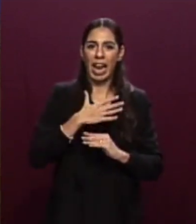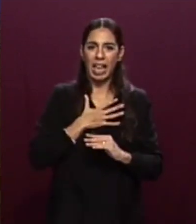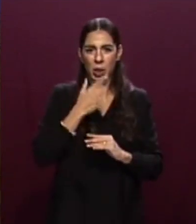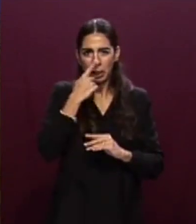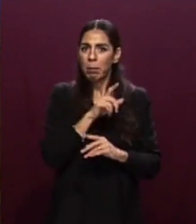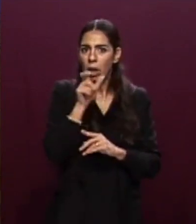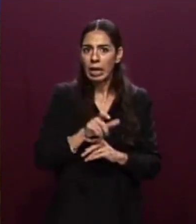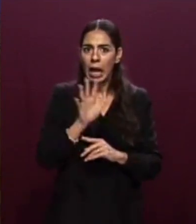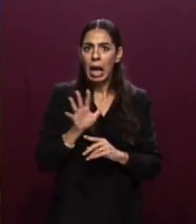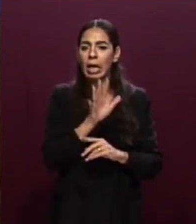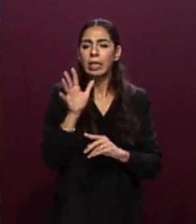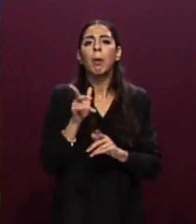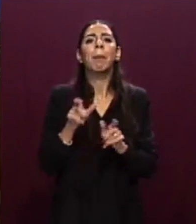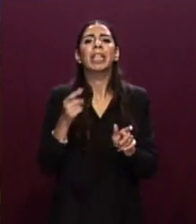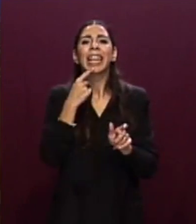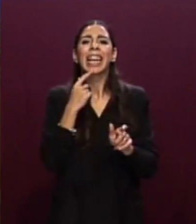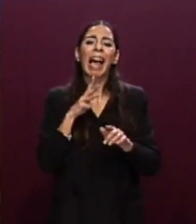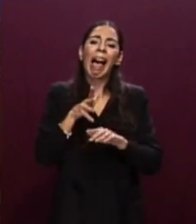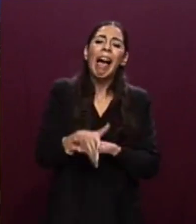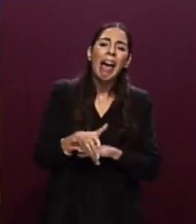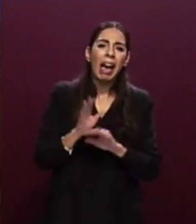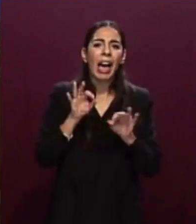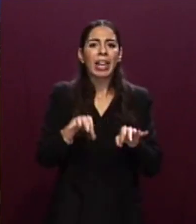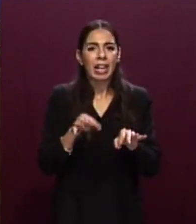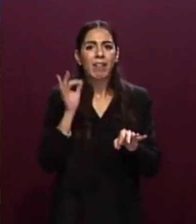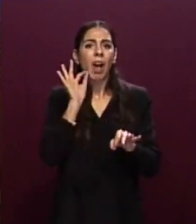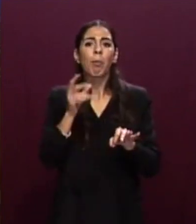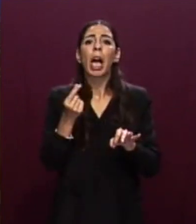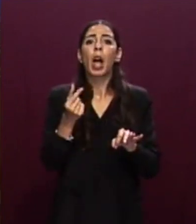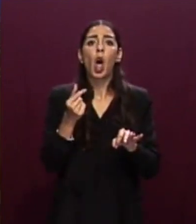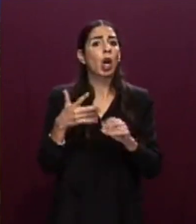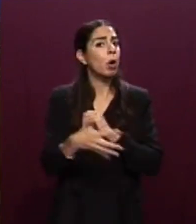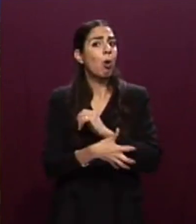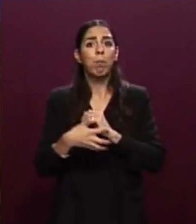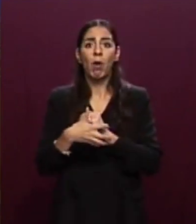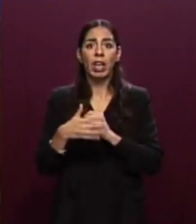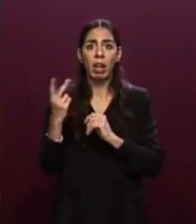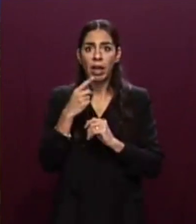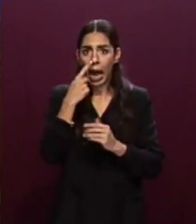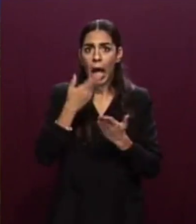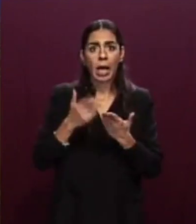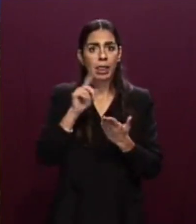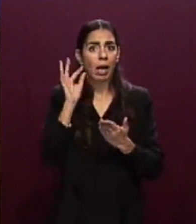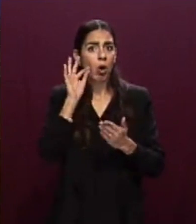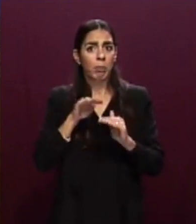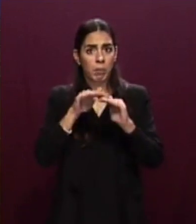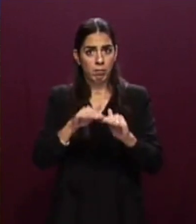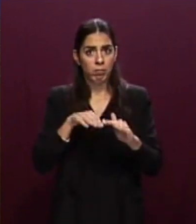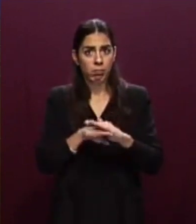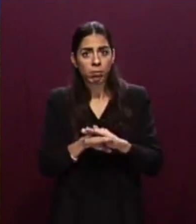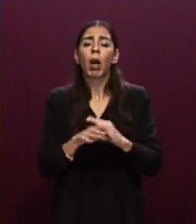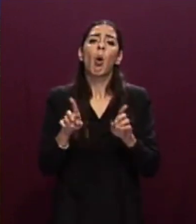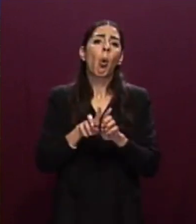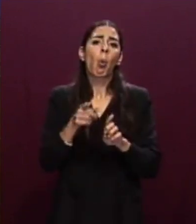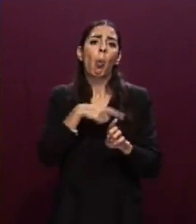economiche. Segnale che tale sistema non è la prima esperienza di redistribuzione di migranti che ha mancato gli obiettivi. Anche